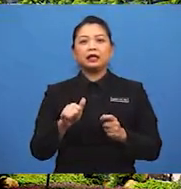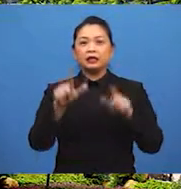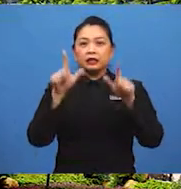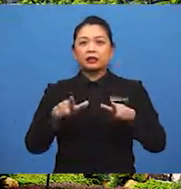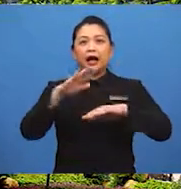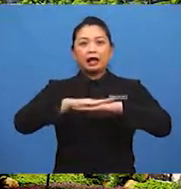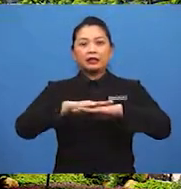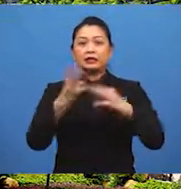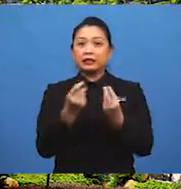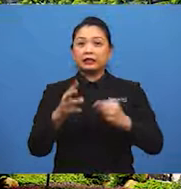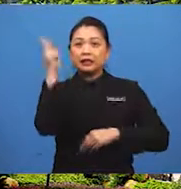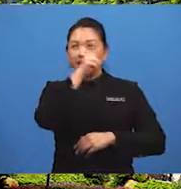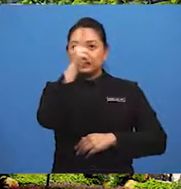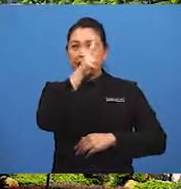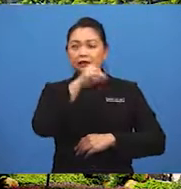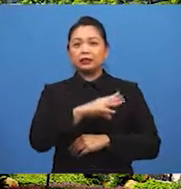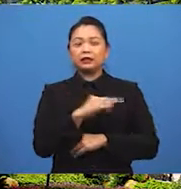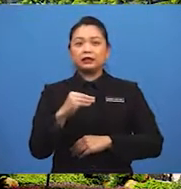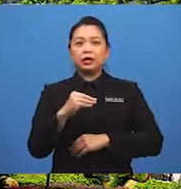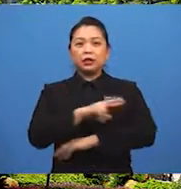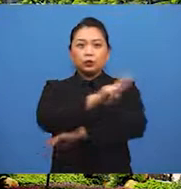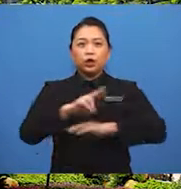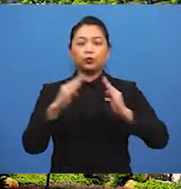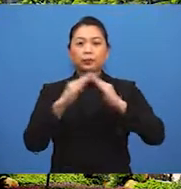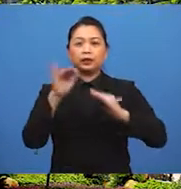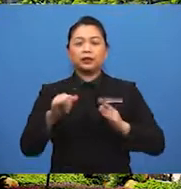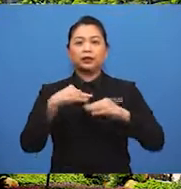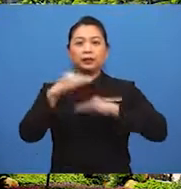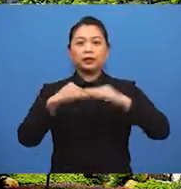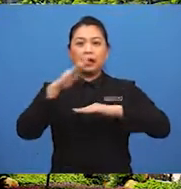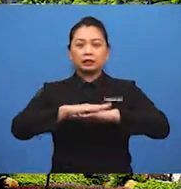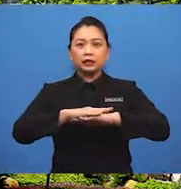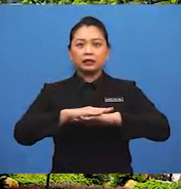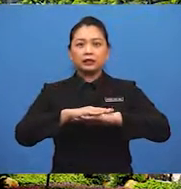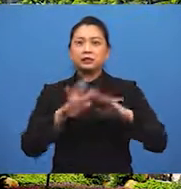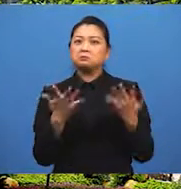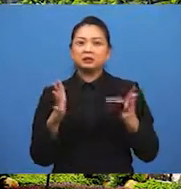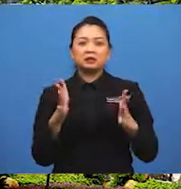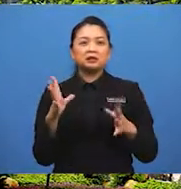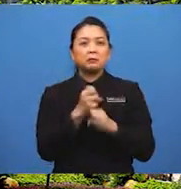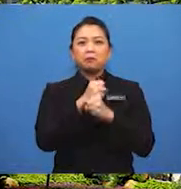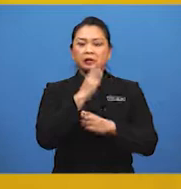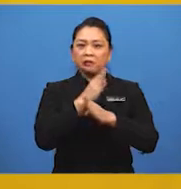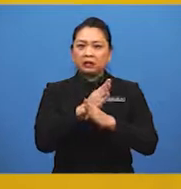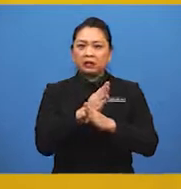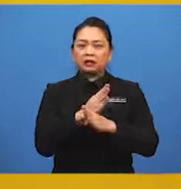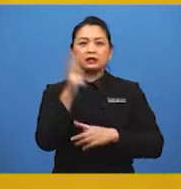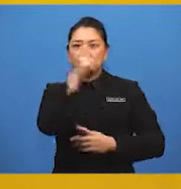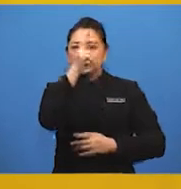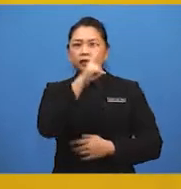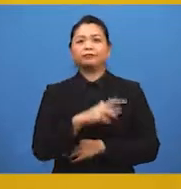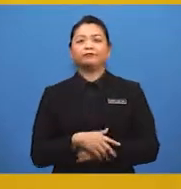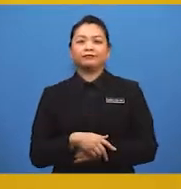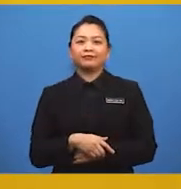di atas tanah kerajaan dan rumah-rumah yang dibina di atasnya tanpa mendapat kebenaran pihak